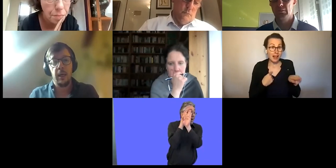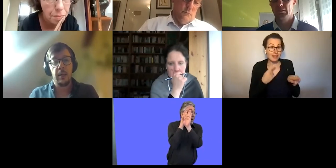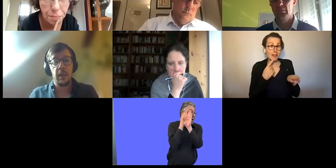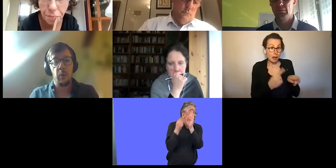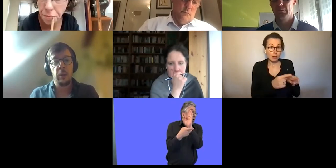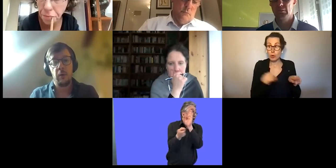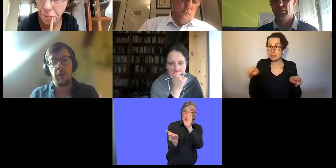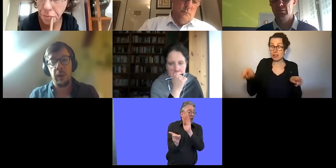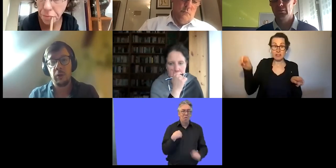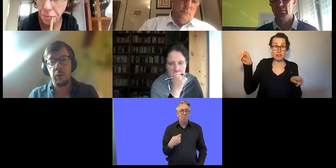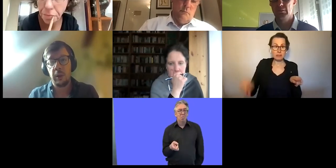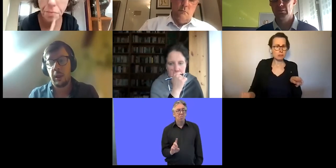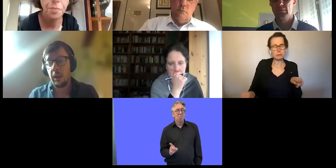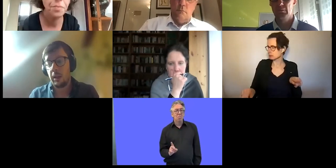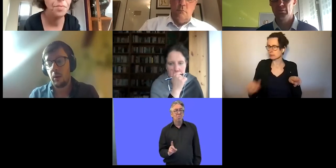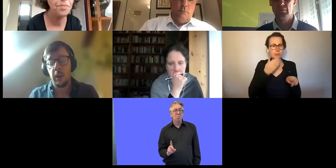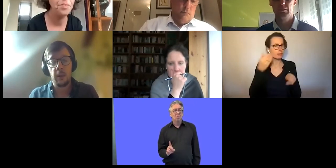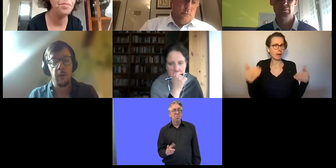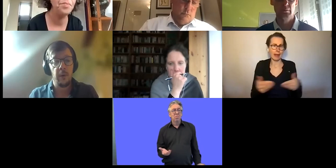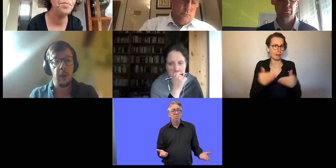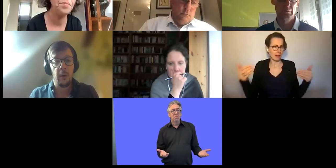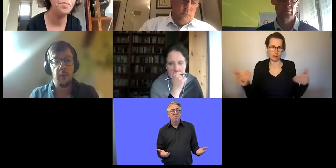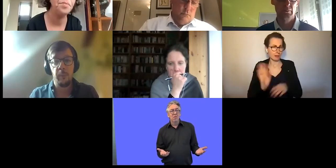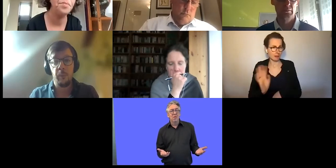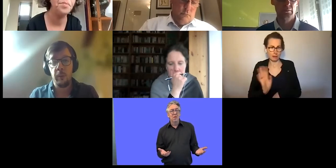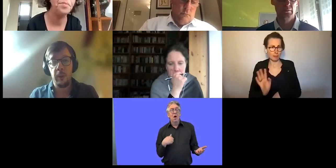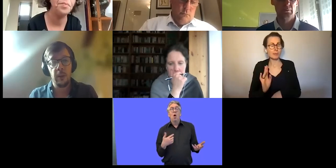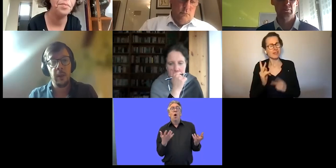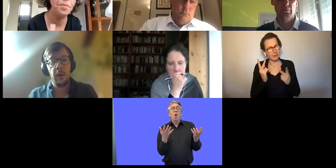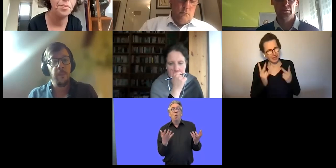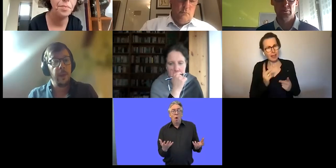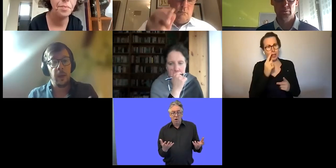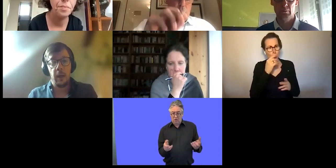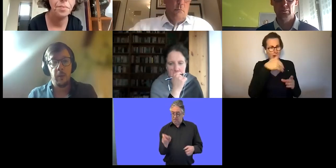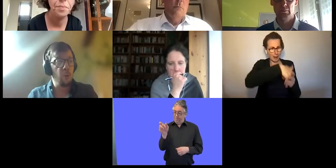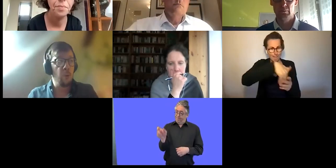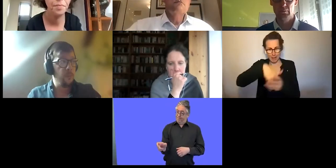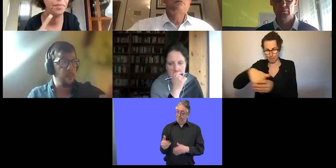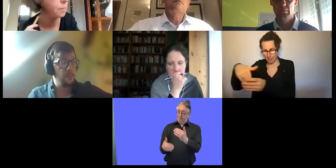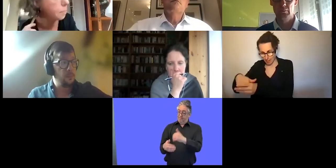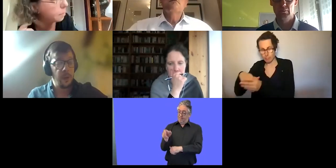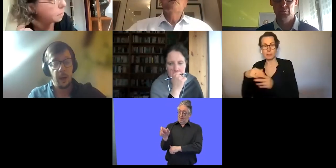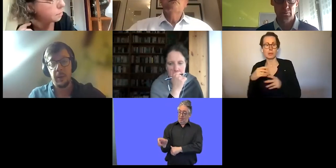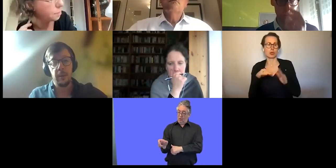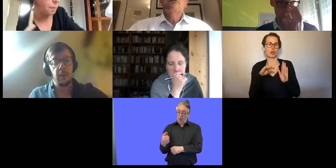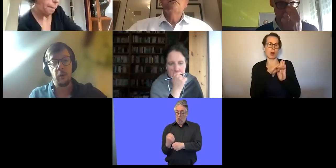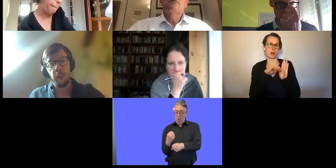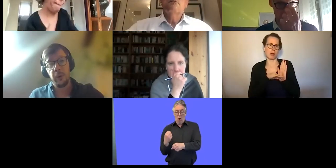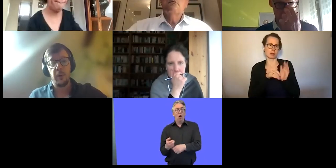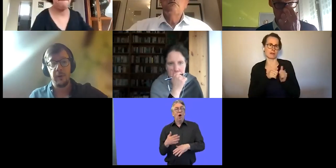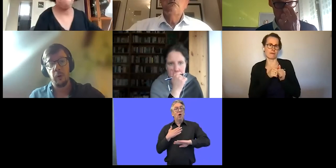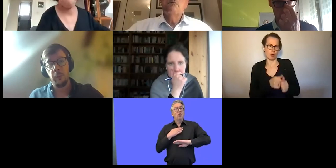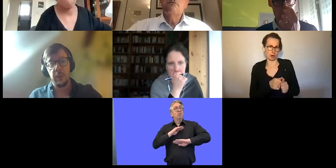ausgeführt hat. Aber das ist natürlich nicht alles. Man muss vor allem, denke ich, die Qualität der Beschäftigung sicherstellen,